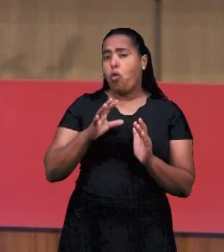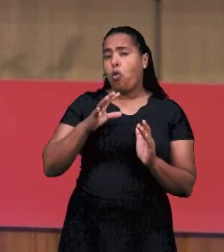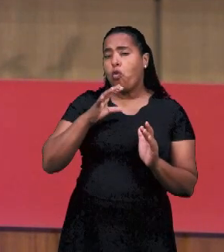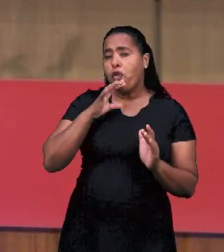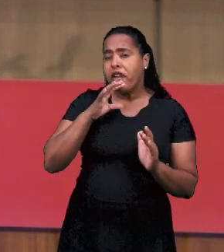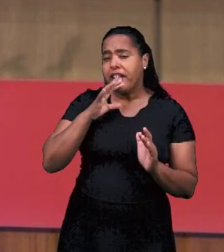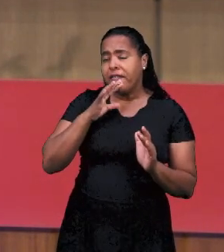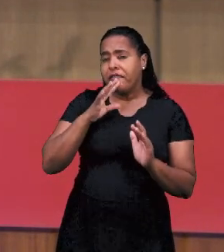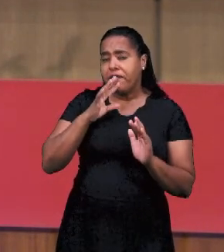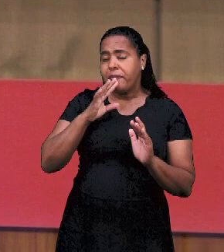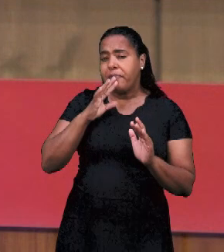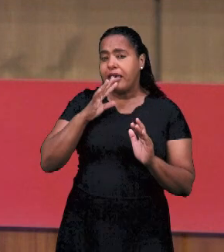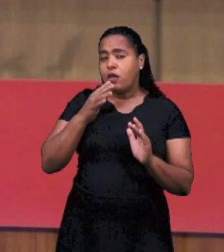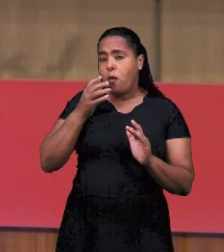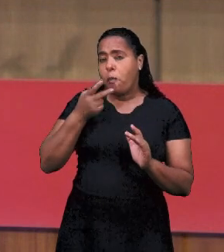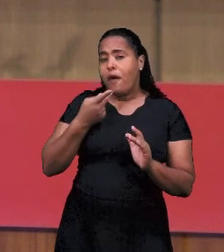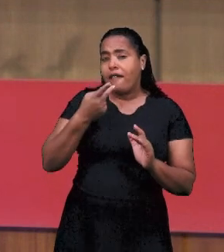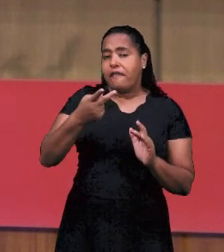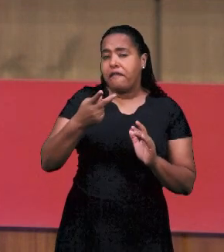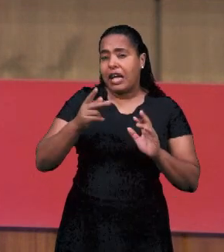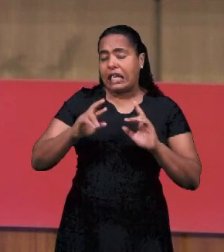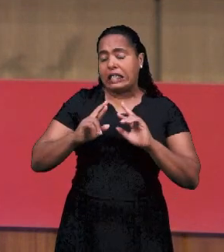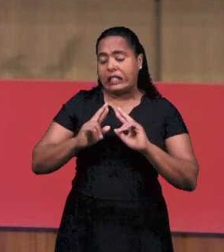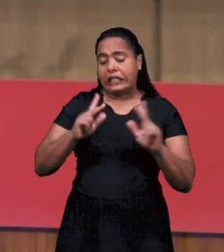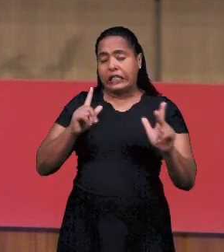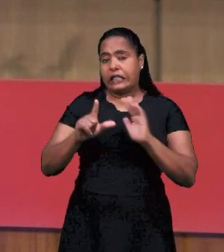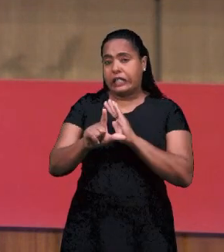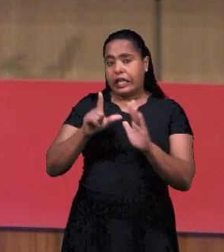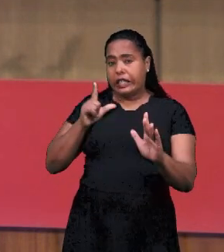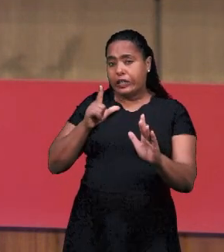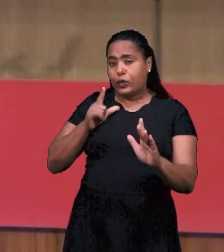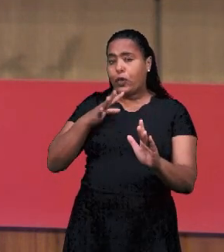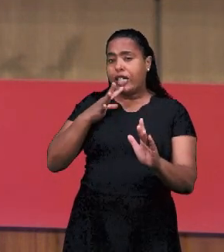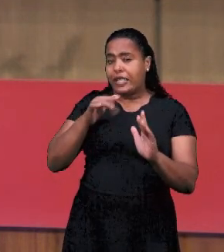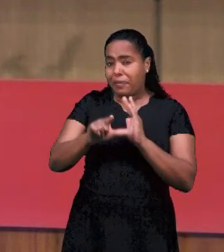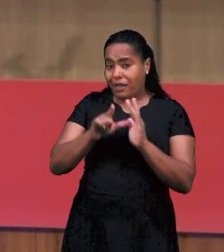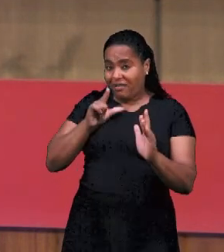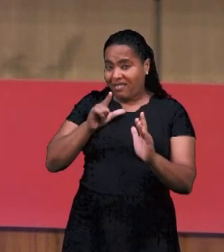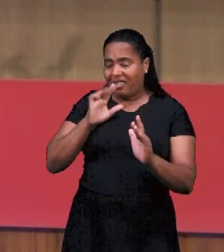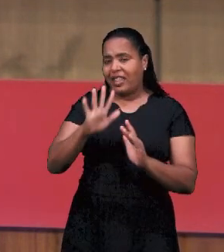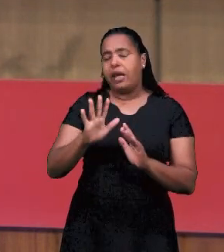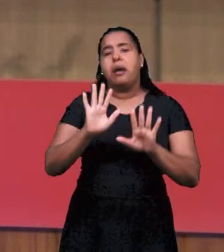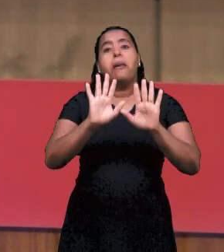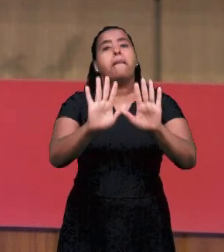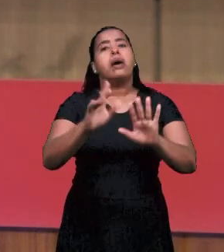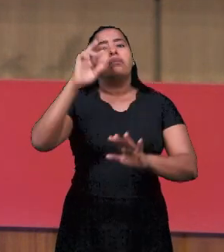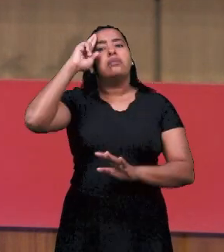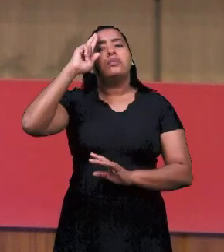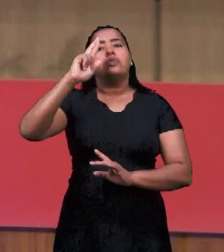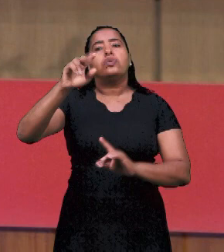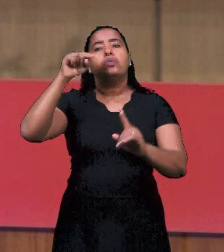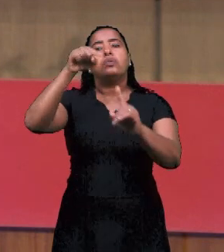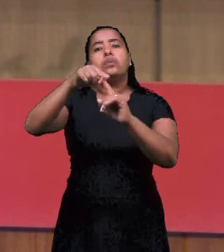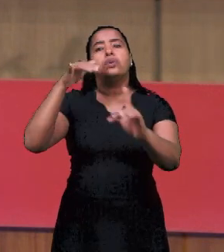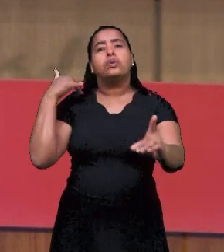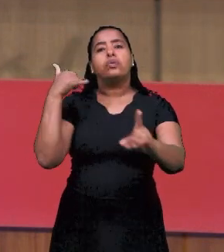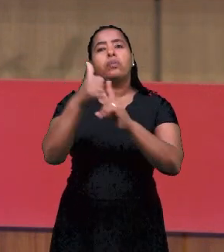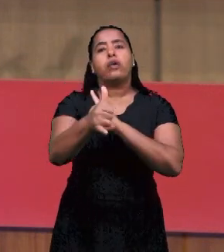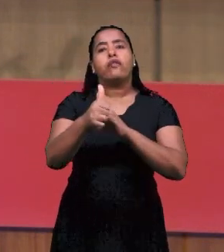как это у вас предвзятость к людям из мира? Нет. Бог хочет проект